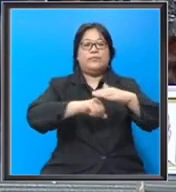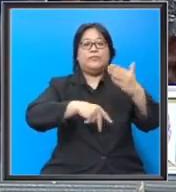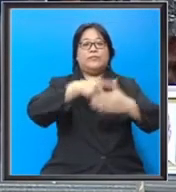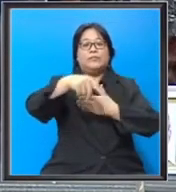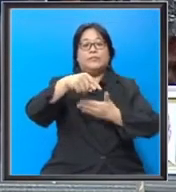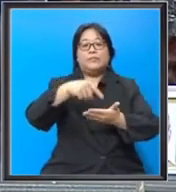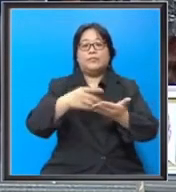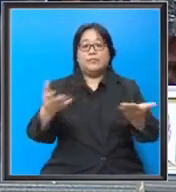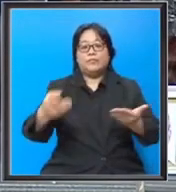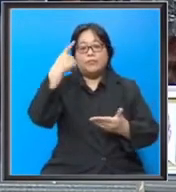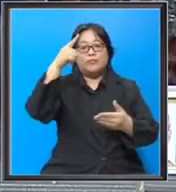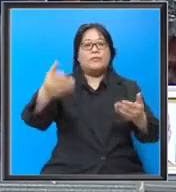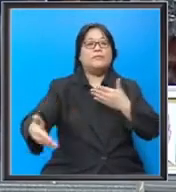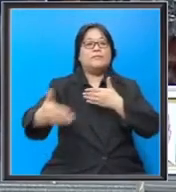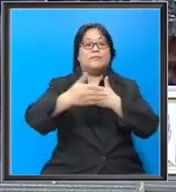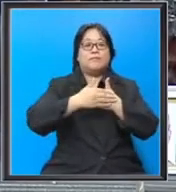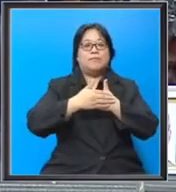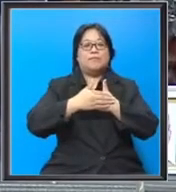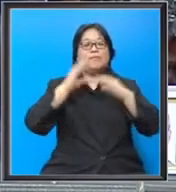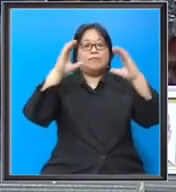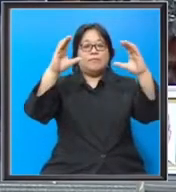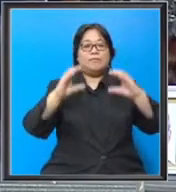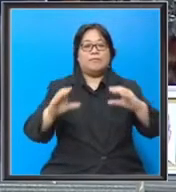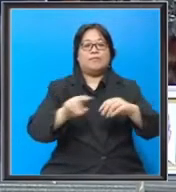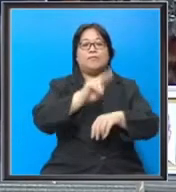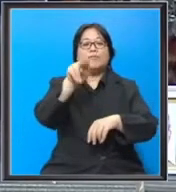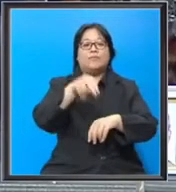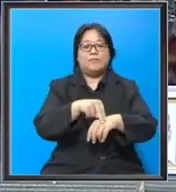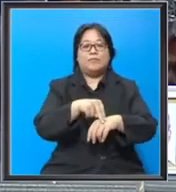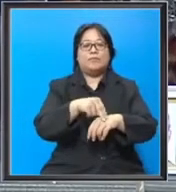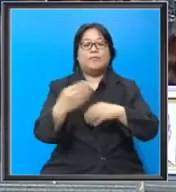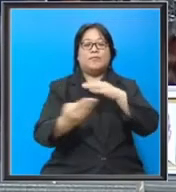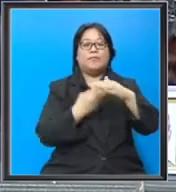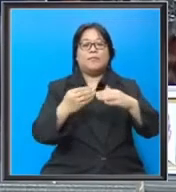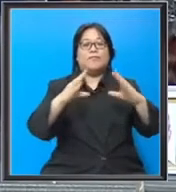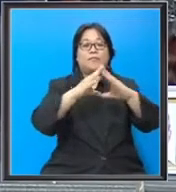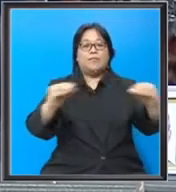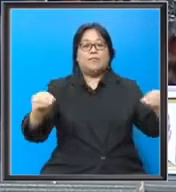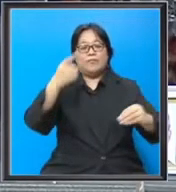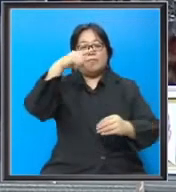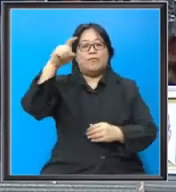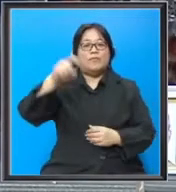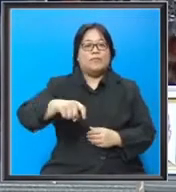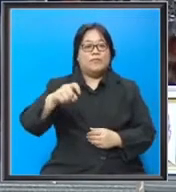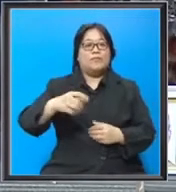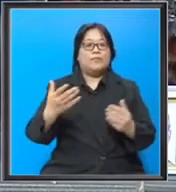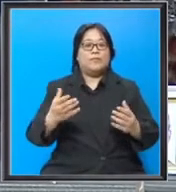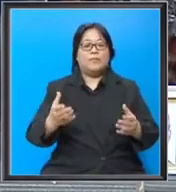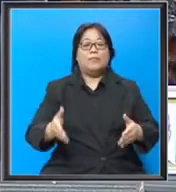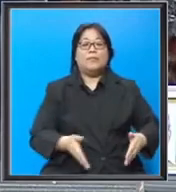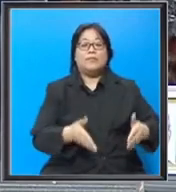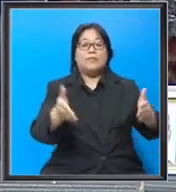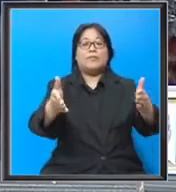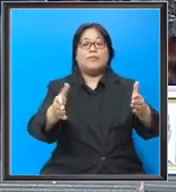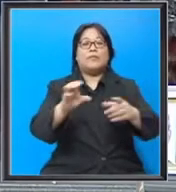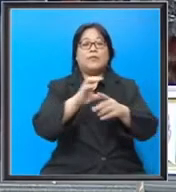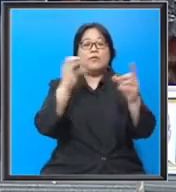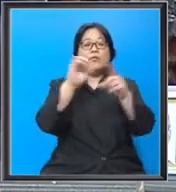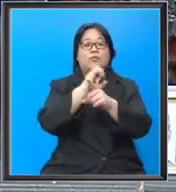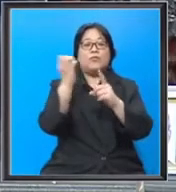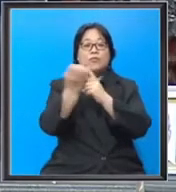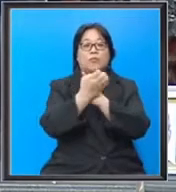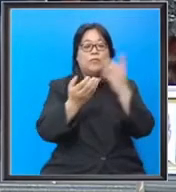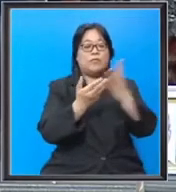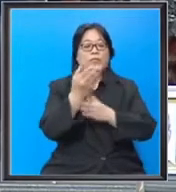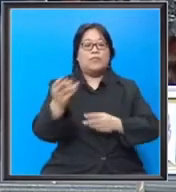program ini ialah untuk mengembalikan pendekatan nature-based solution bagi memastikan cabaran sosial alam sekitar